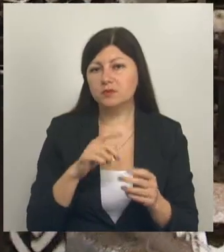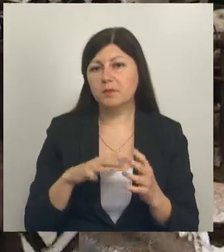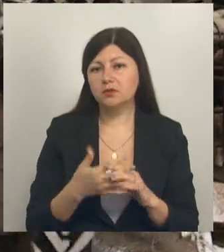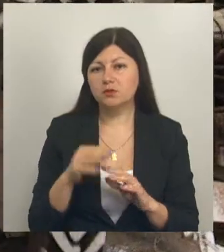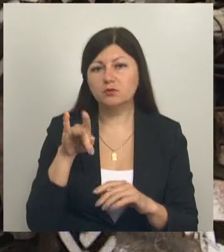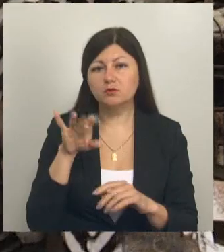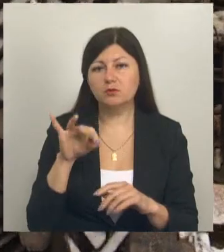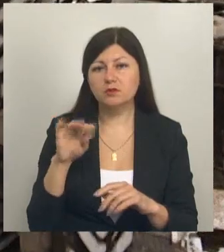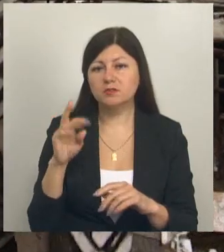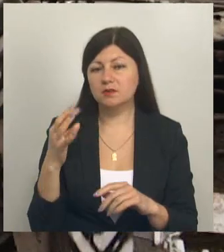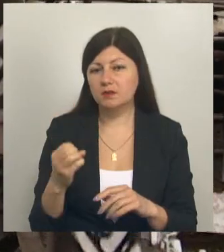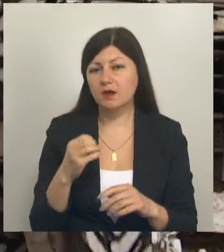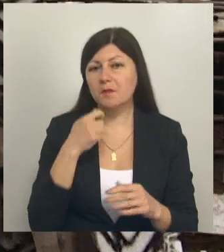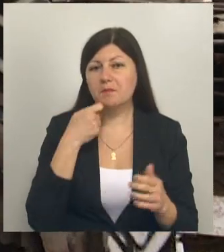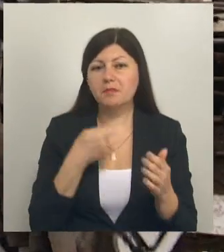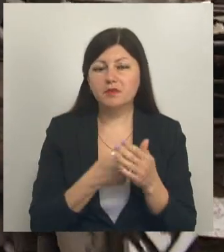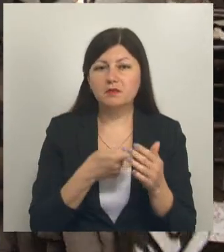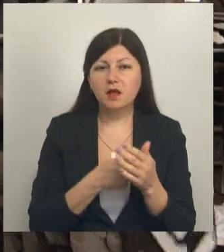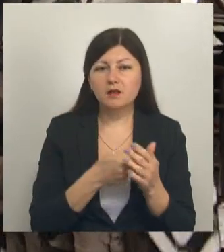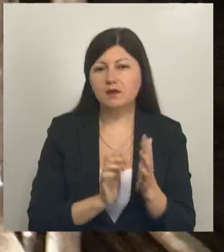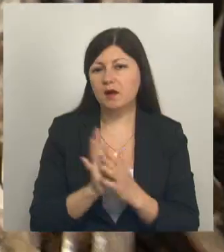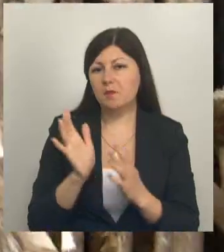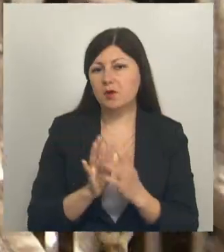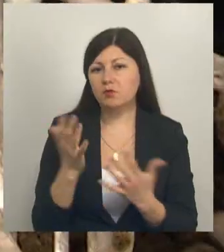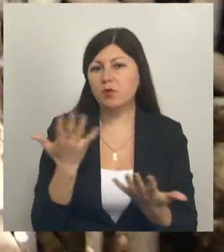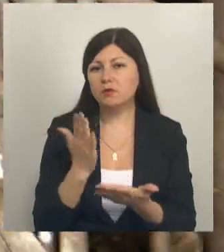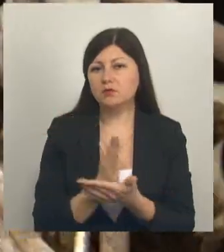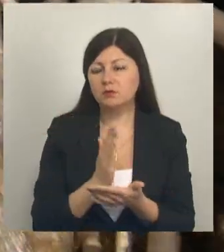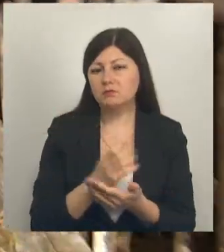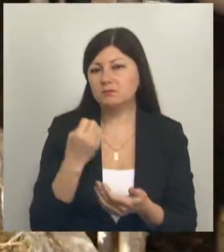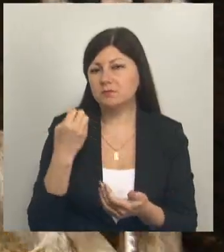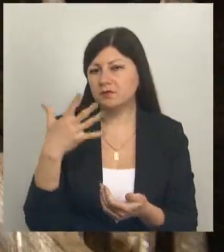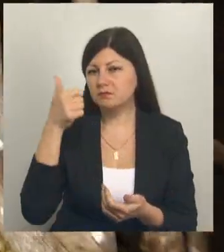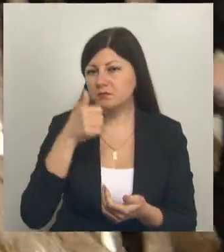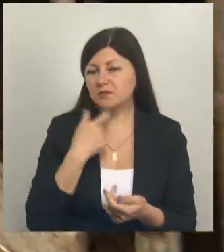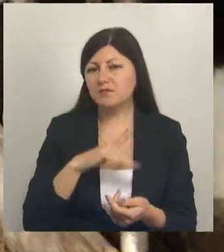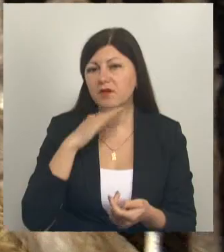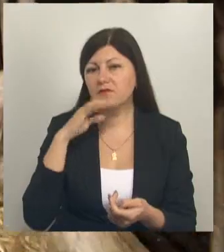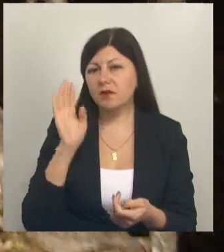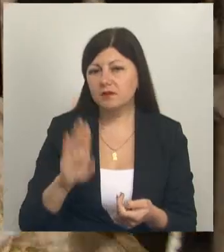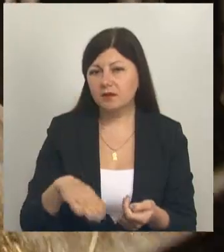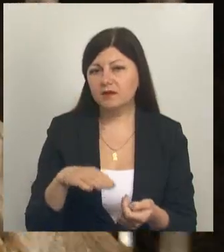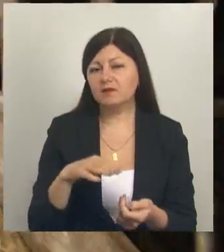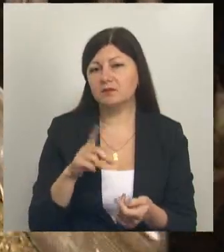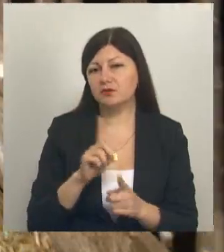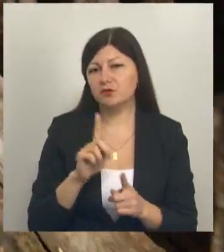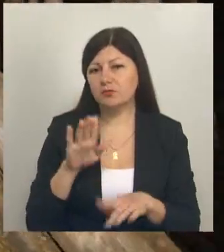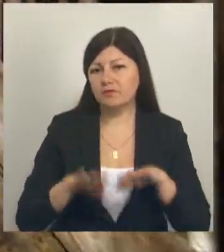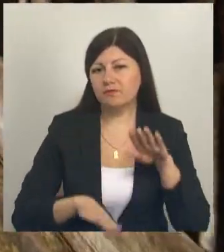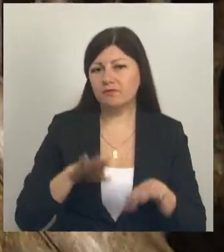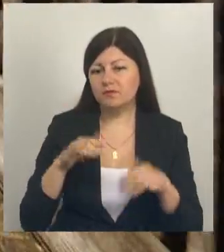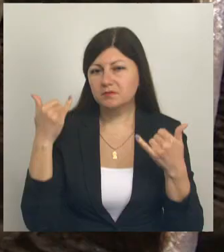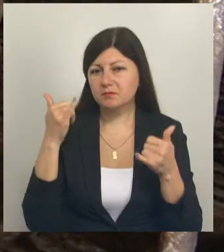питательный комбикорм, который в рационе 15 месяцев. Этого времени с лихвой хватает, чтобы взрослый бык набрал вес до 450